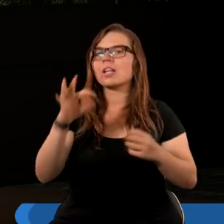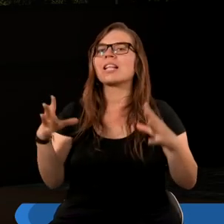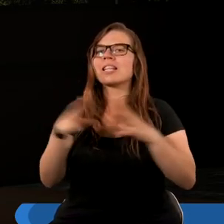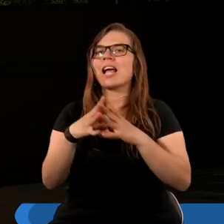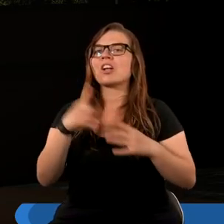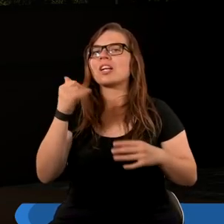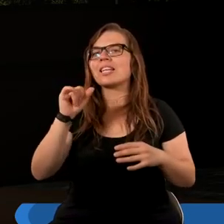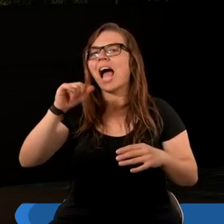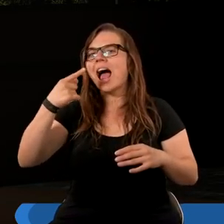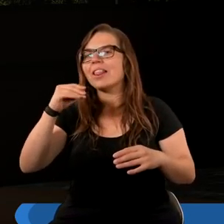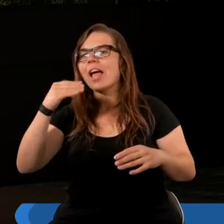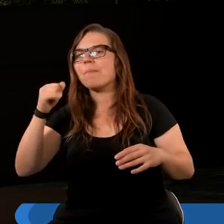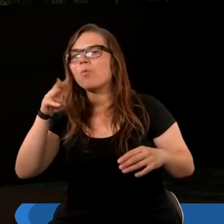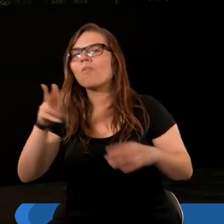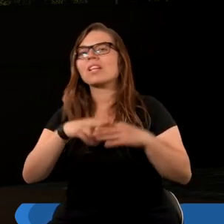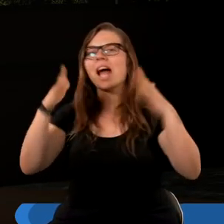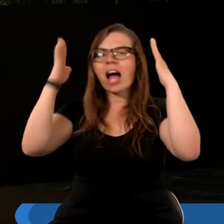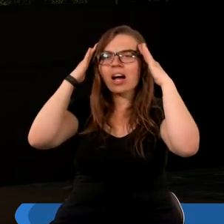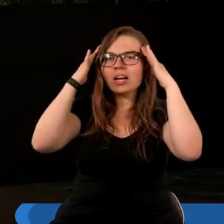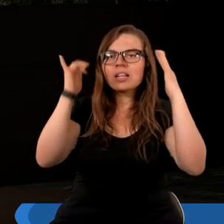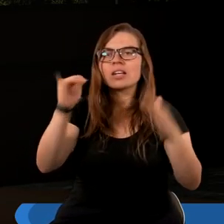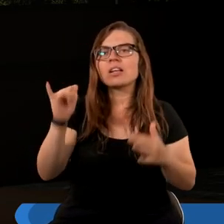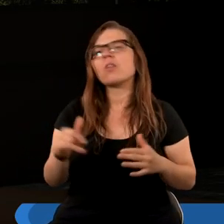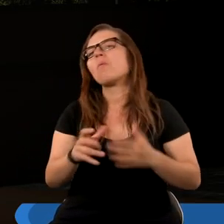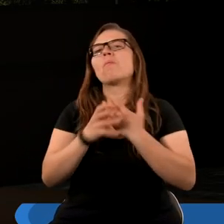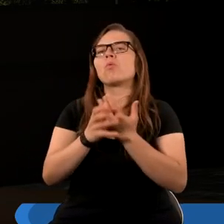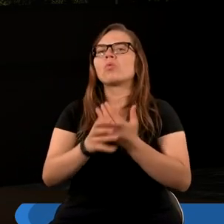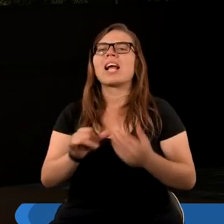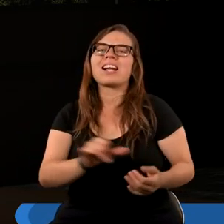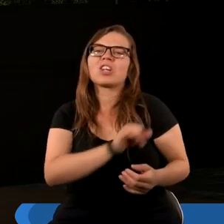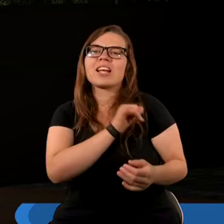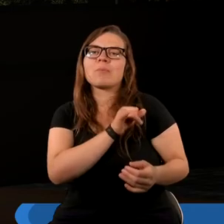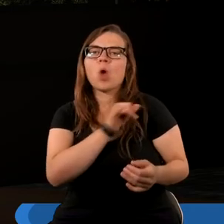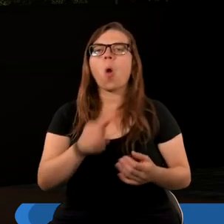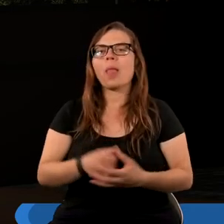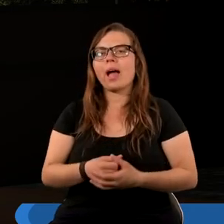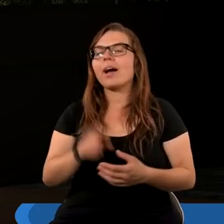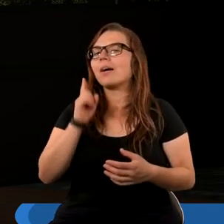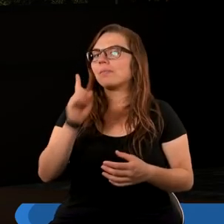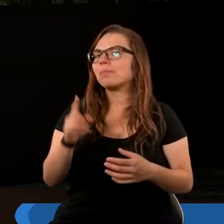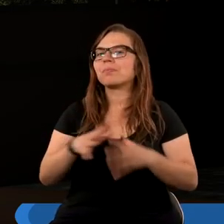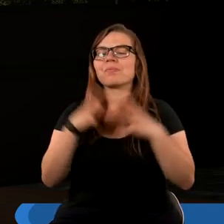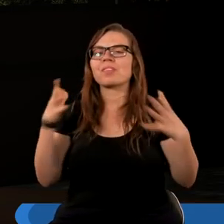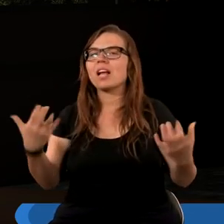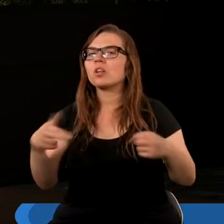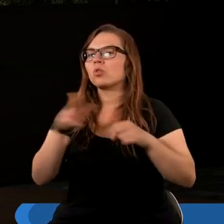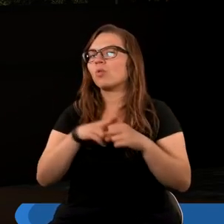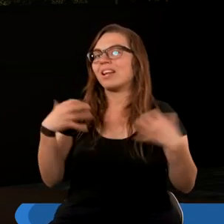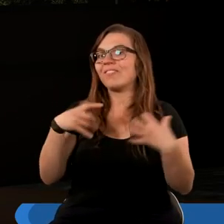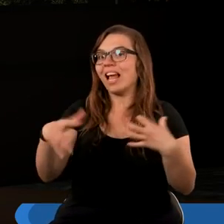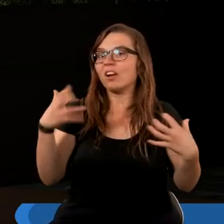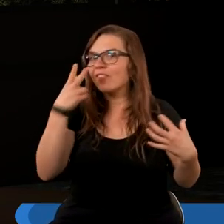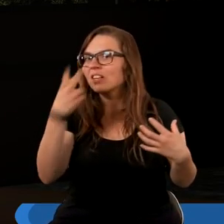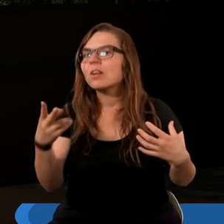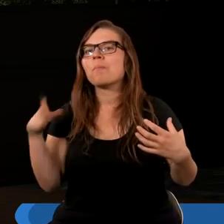dziesięć diademów, a na głowach jego bluźniercze imiona. A zwierzę, które widziałem,